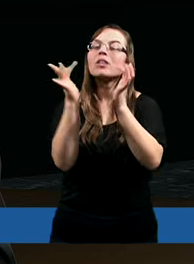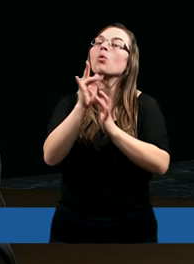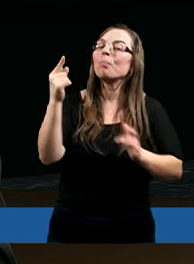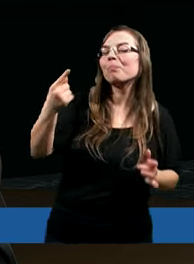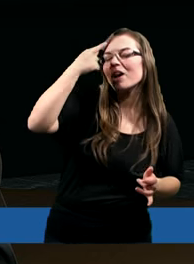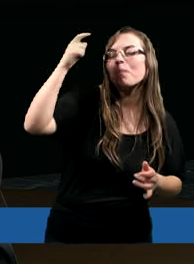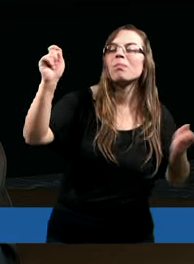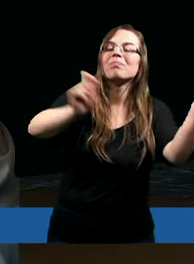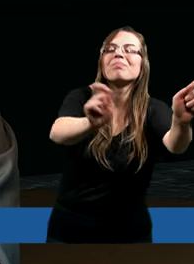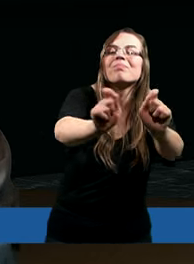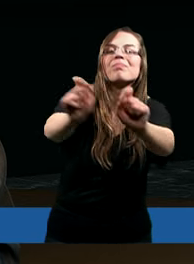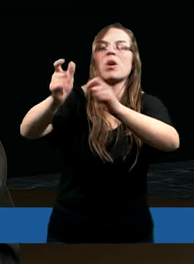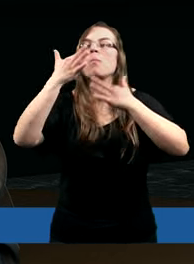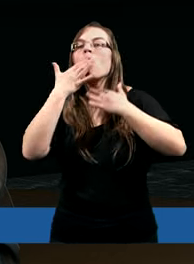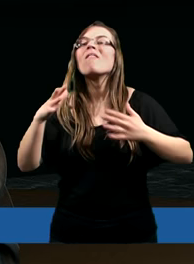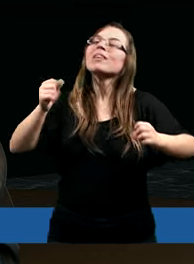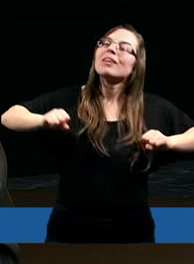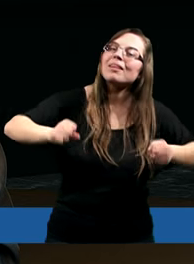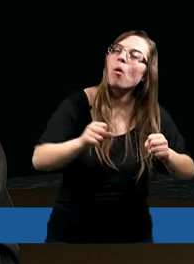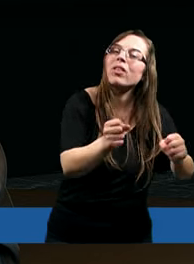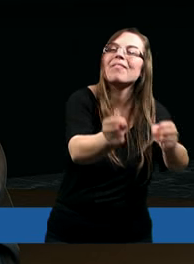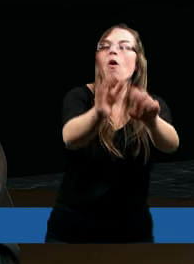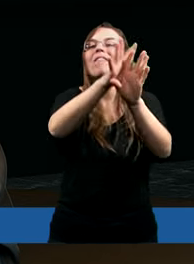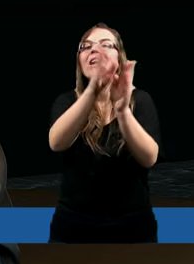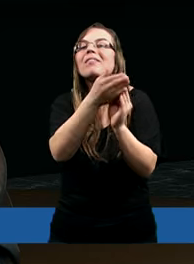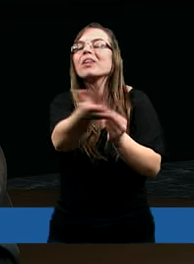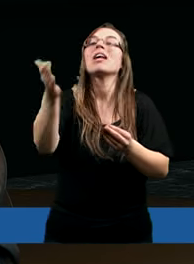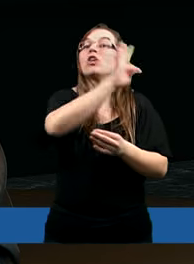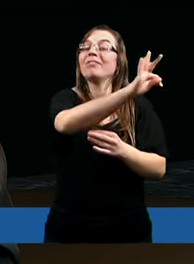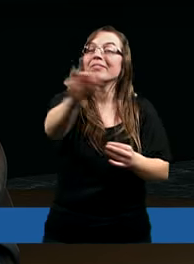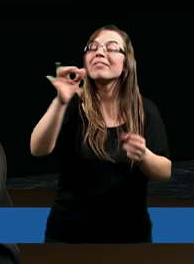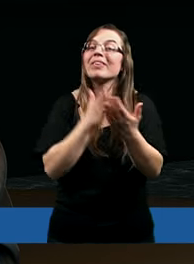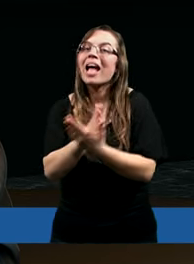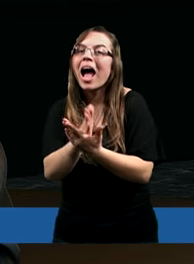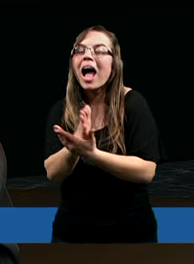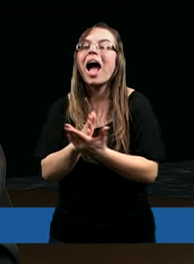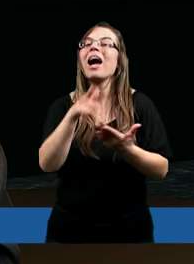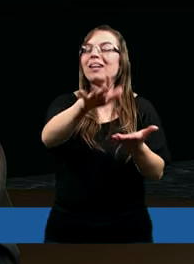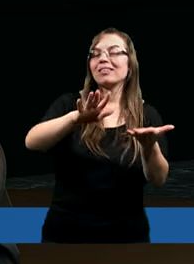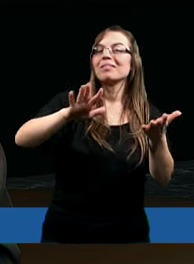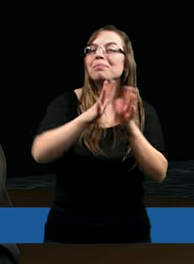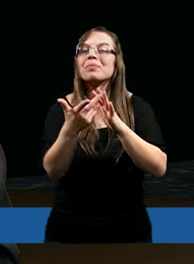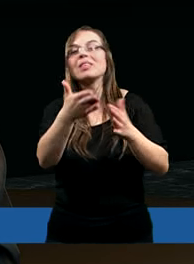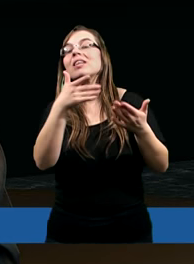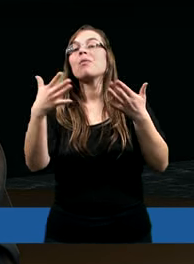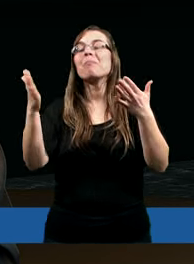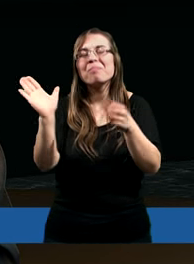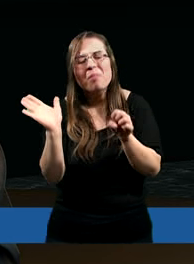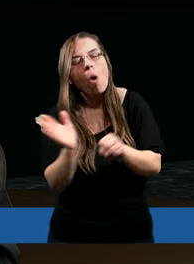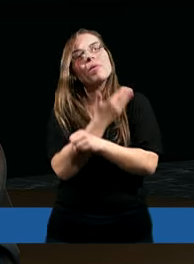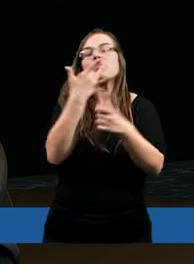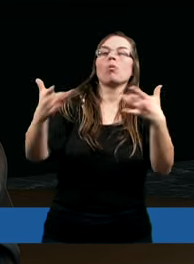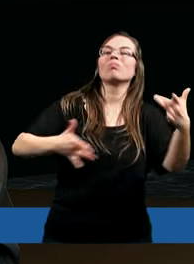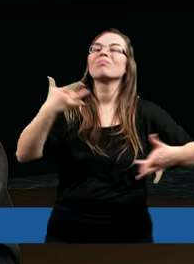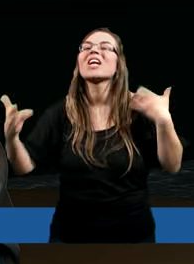przypomina, żeby zmotywować ich do tego, że ich wiara i zmiana stylu życia, mimo tych trudnych